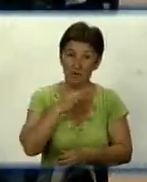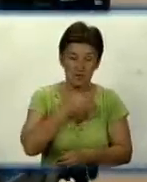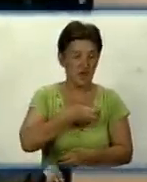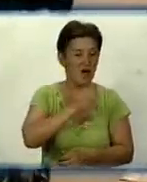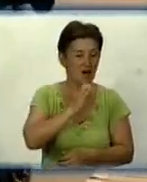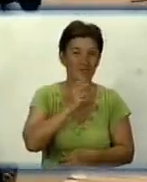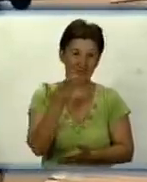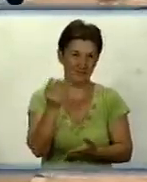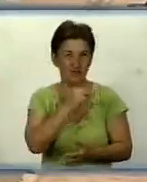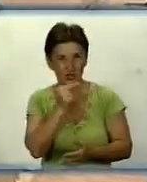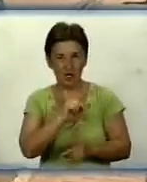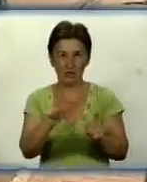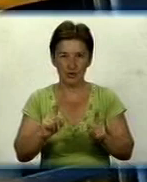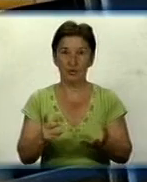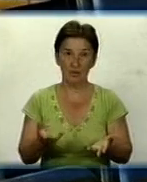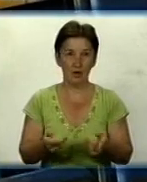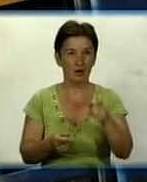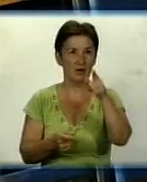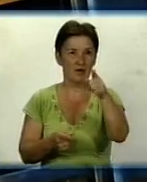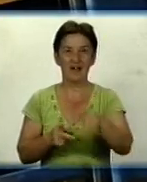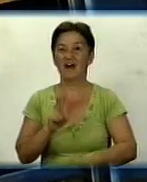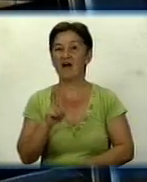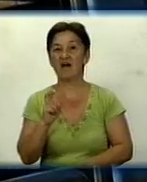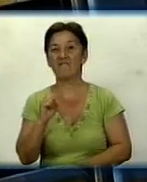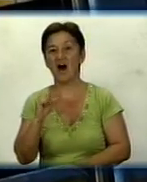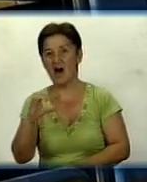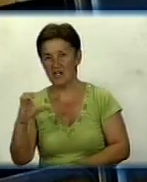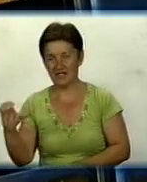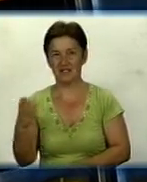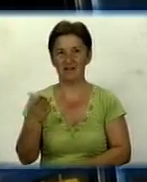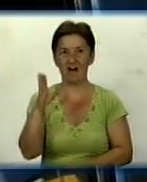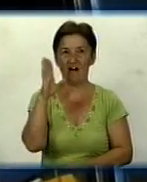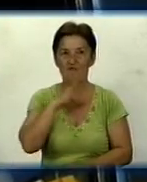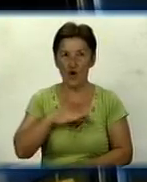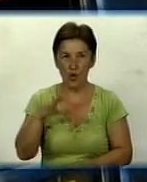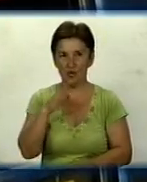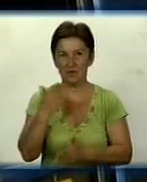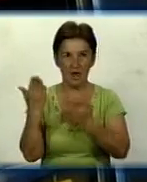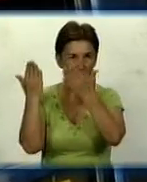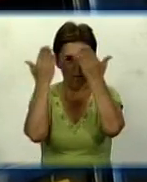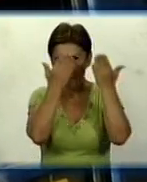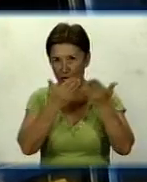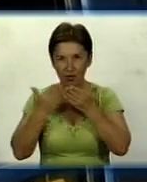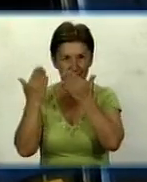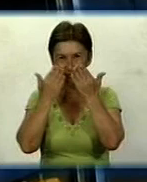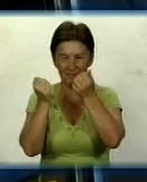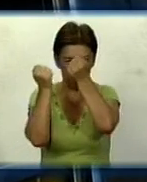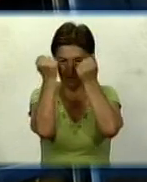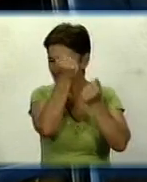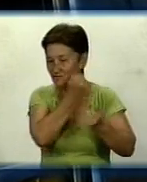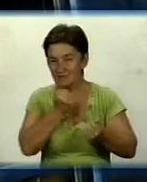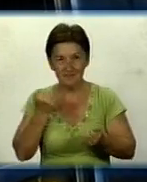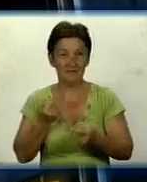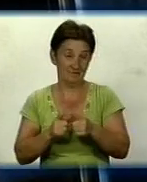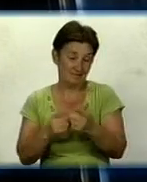навпаки – прохолодними напоями. Басом, водичкою, рушничком ось витираємся, оце вся